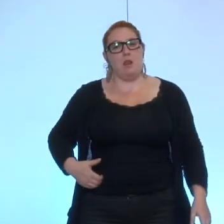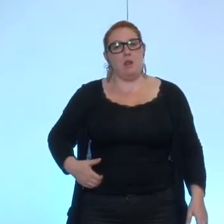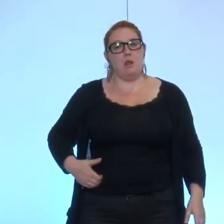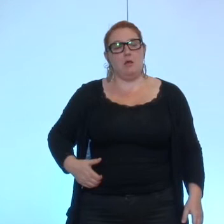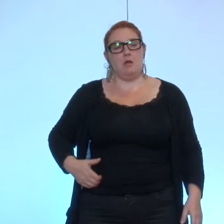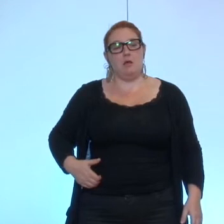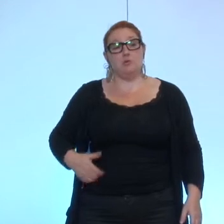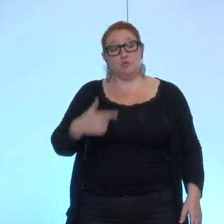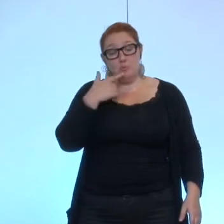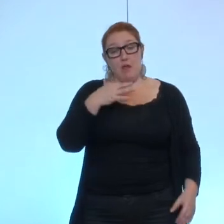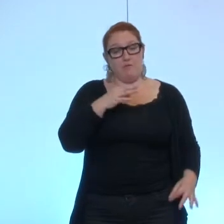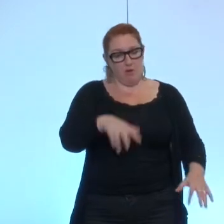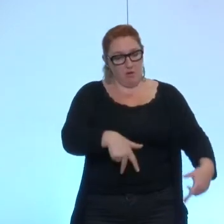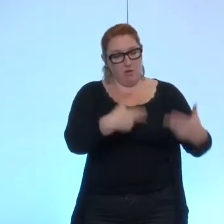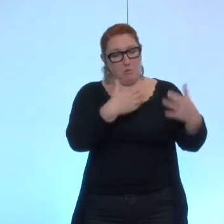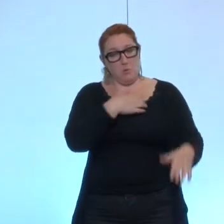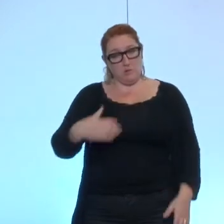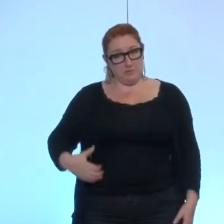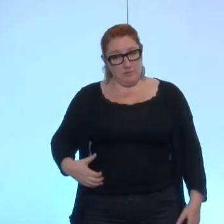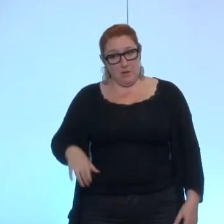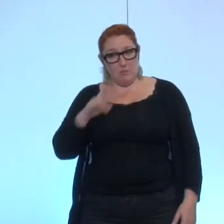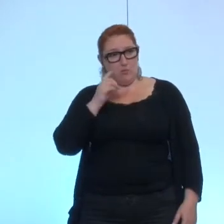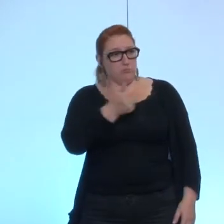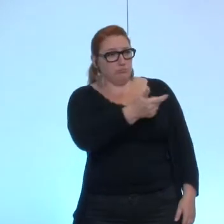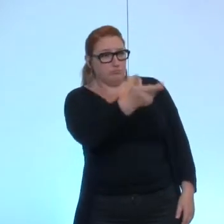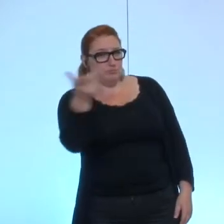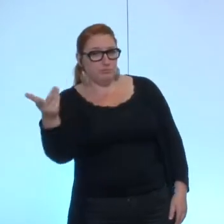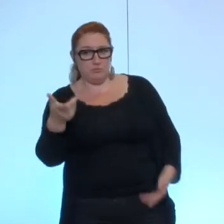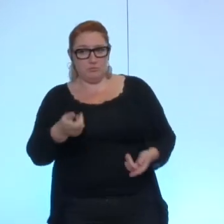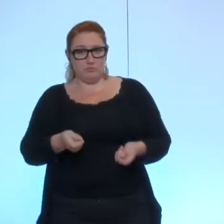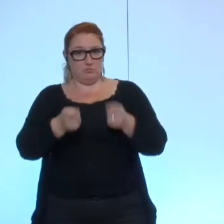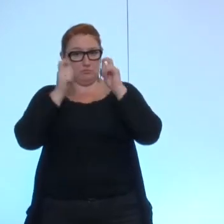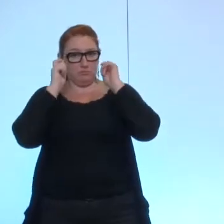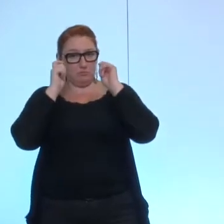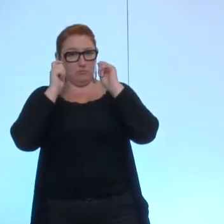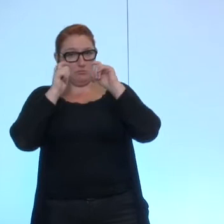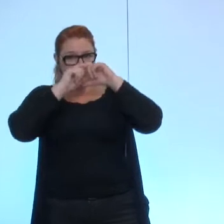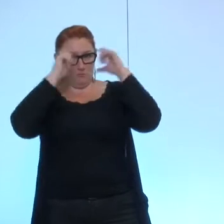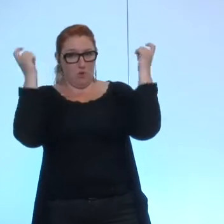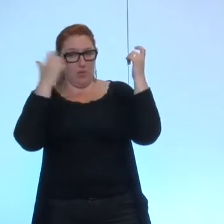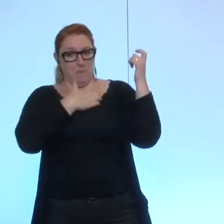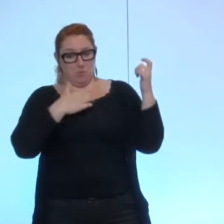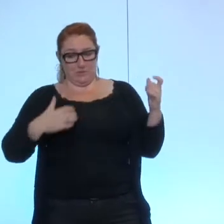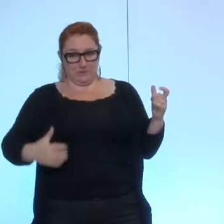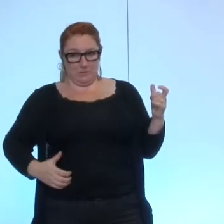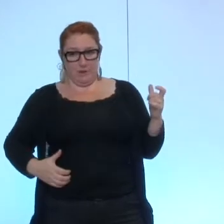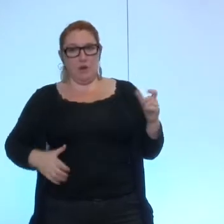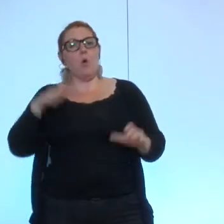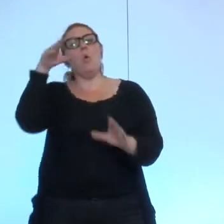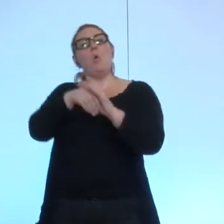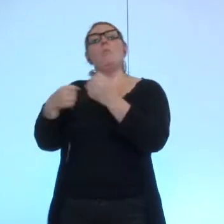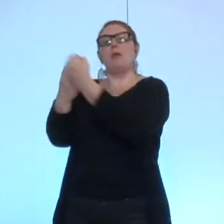'insiste sur municipal. Il y en a un certain nombre d'entre vous qui ont un mandat municipal, on peut mettre l'interco dedans, effectivement,